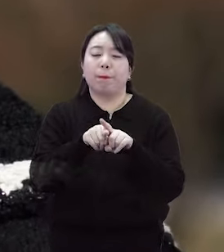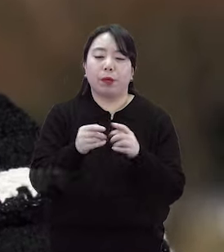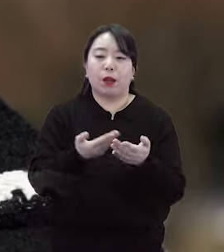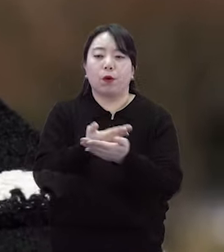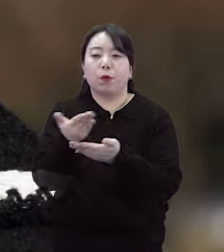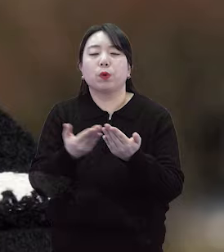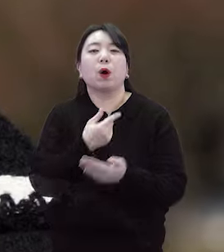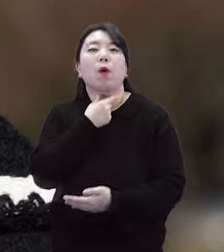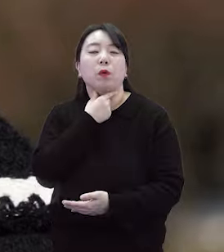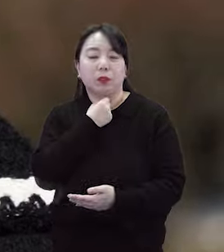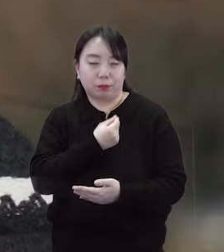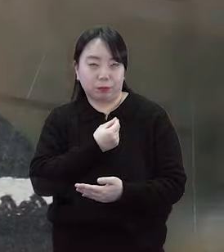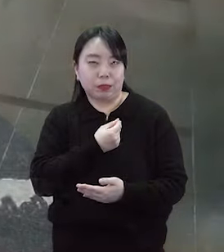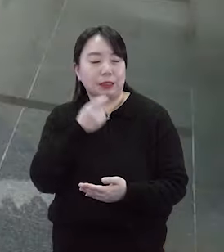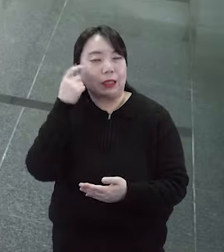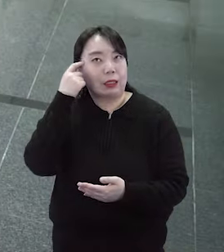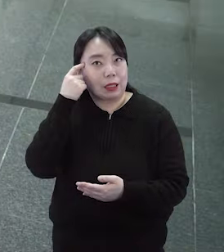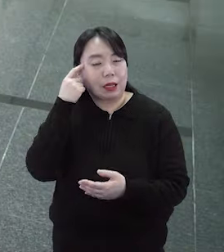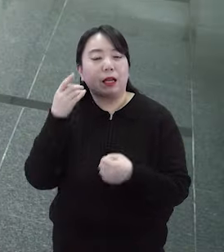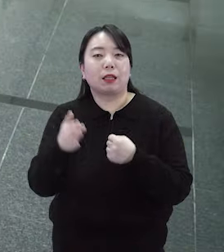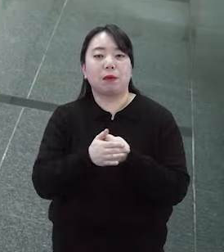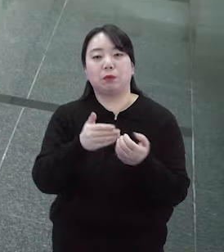들어서 그림을 그리게 되었습니다